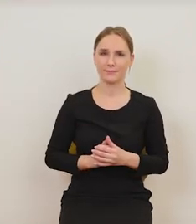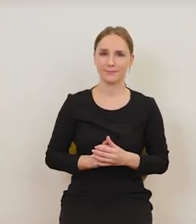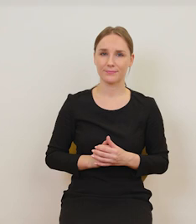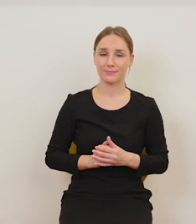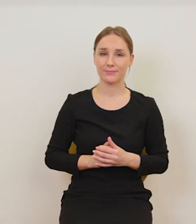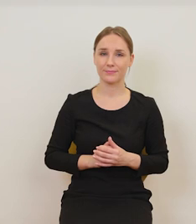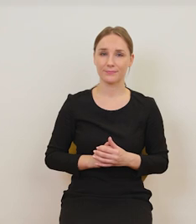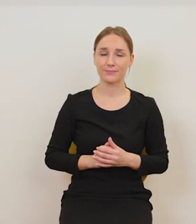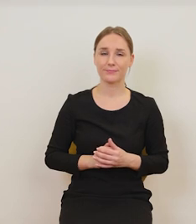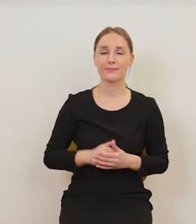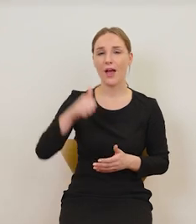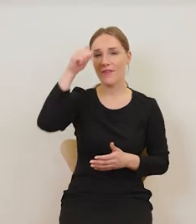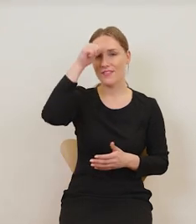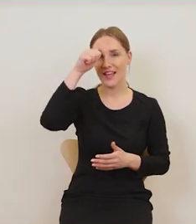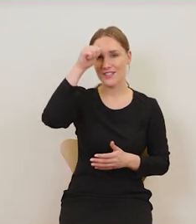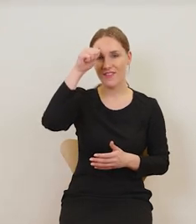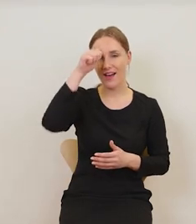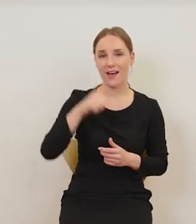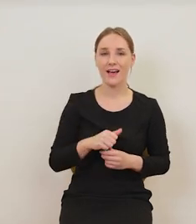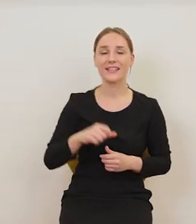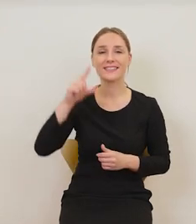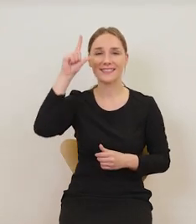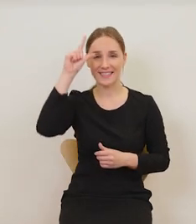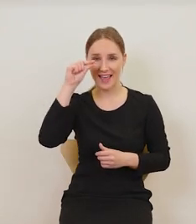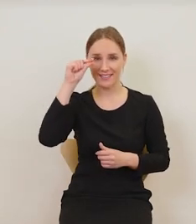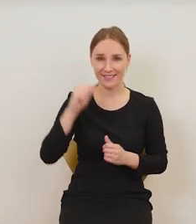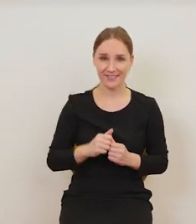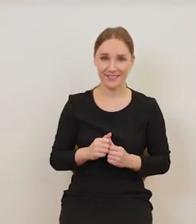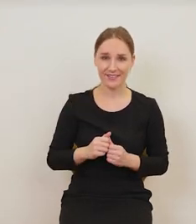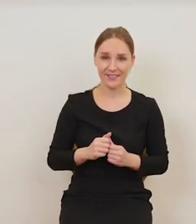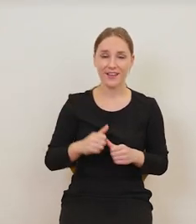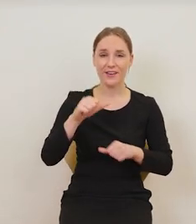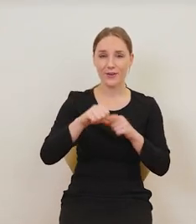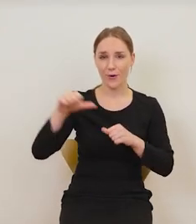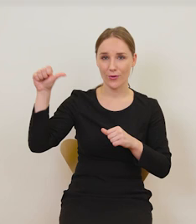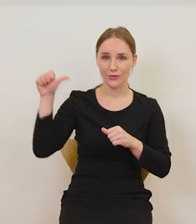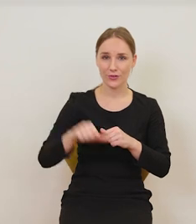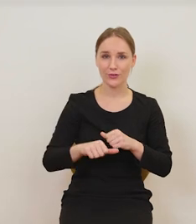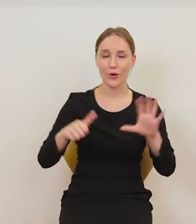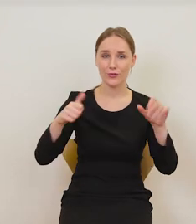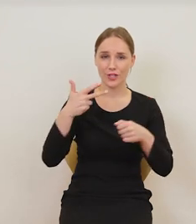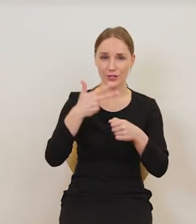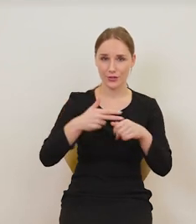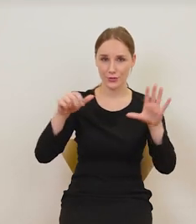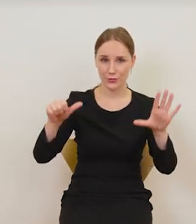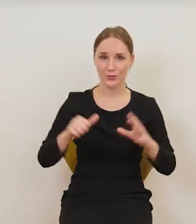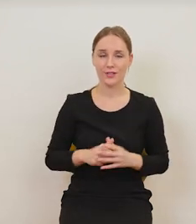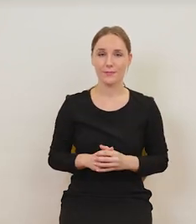obraz nazywa się Sen Il Sono z 1636 roku.